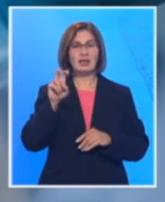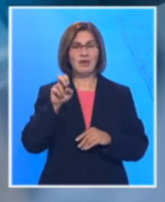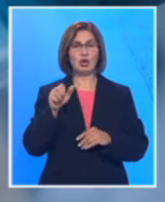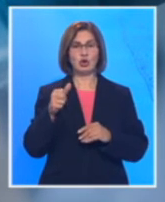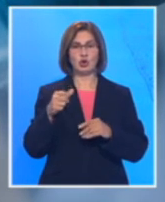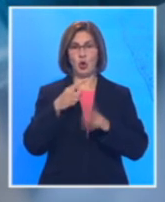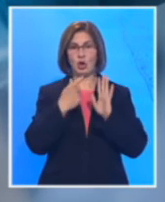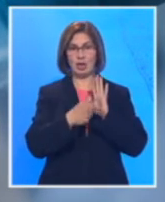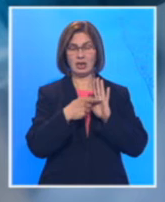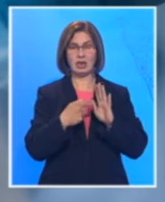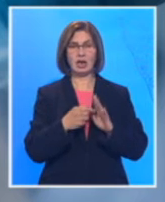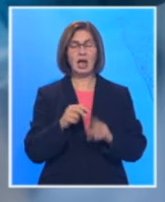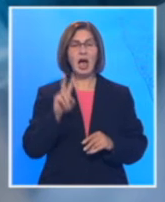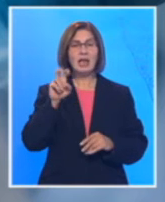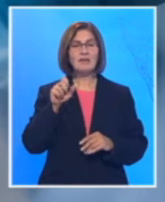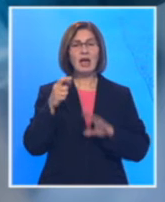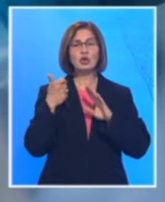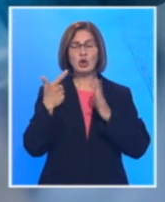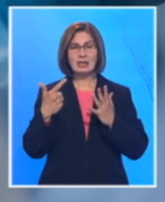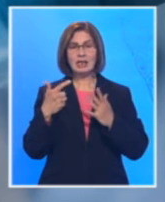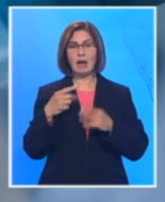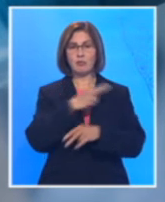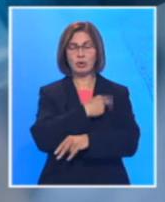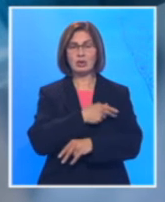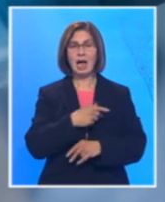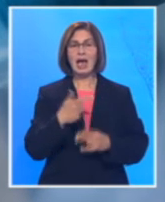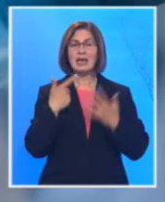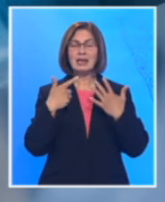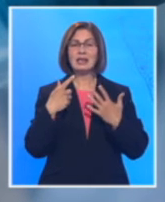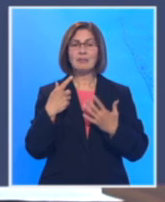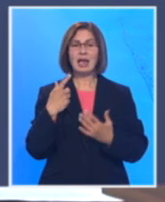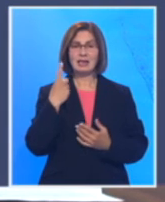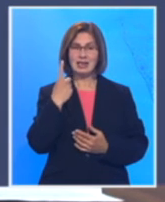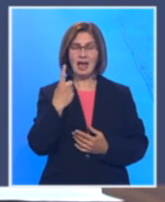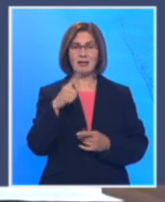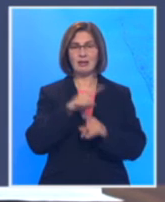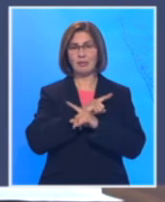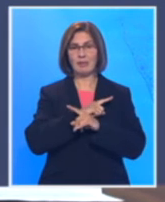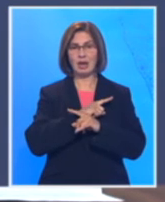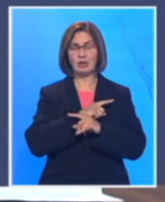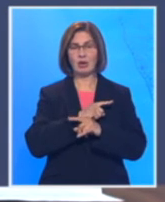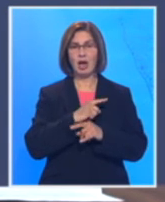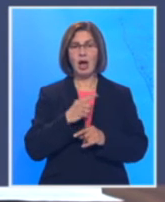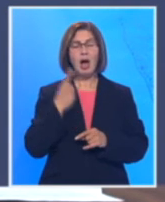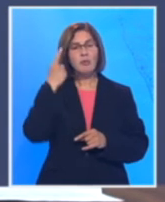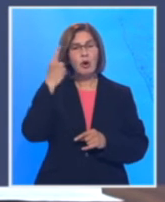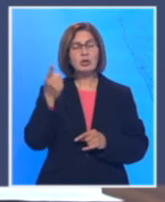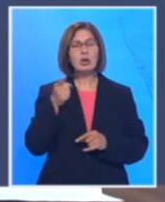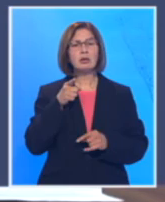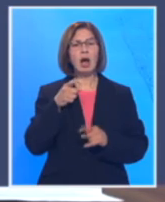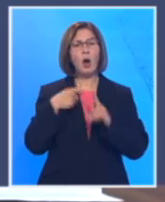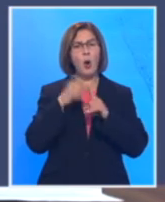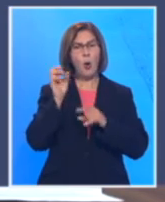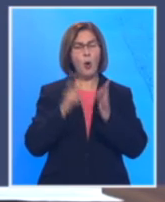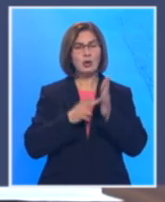2107 hospitalizovanih i, nažalost, 71 priminulom osobom. Kon sve ponovo podsjeća na to da moramo da